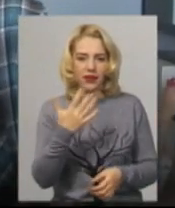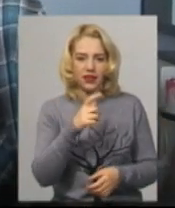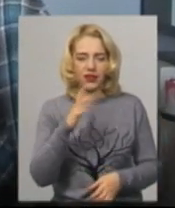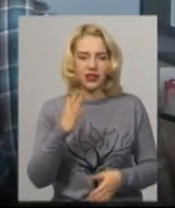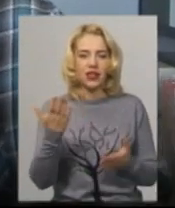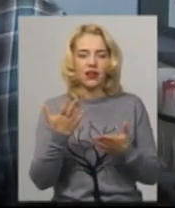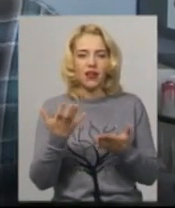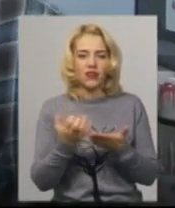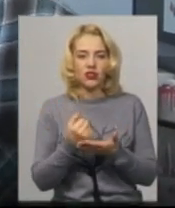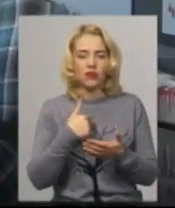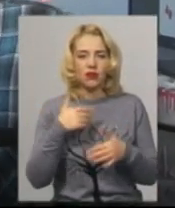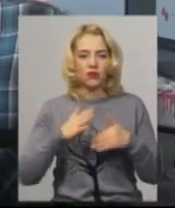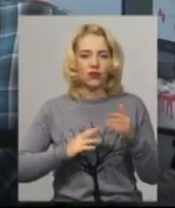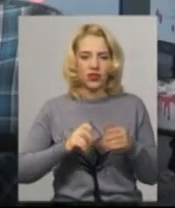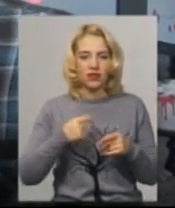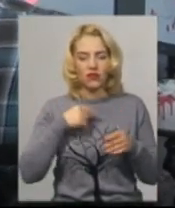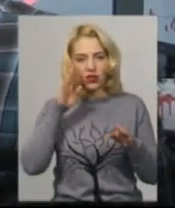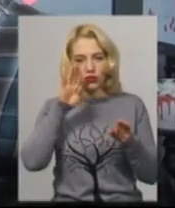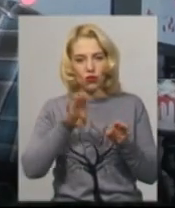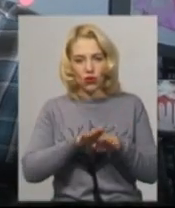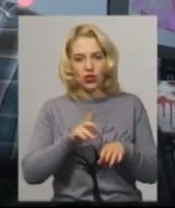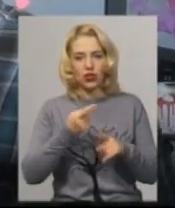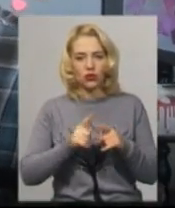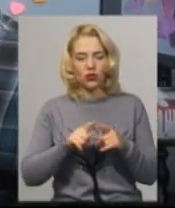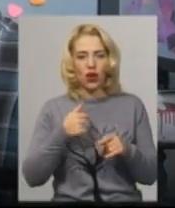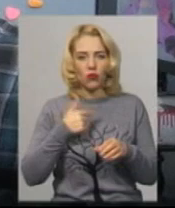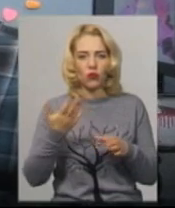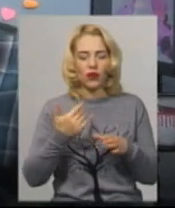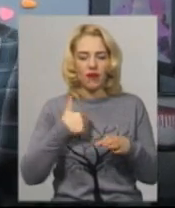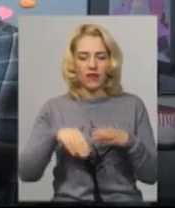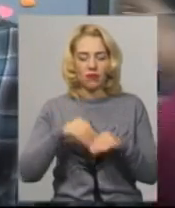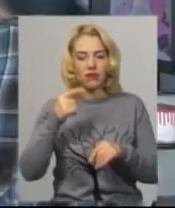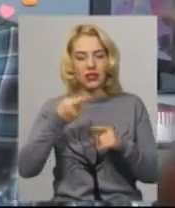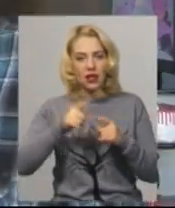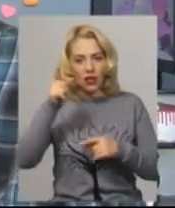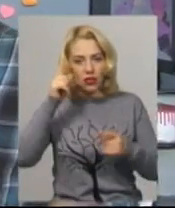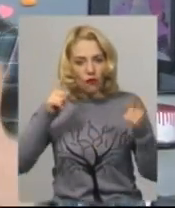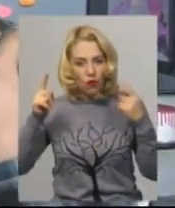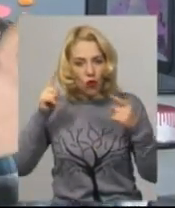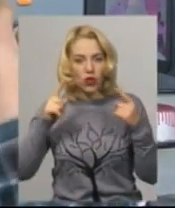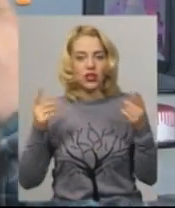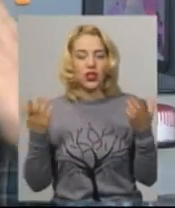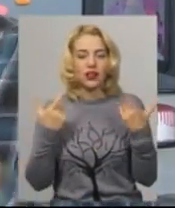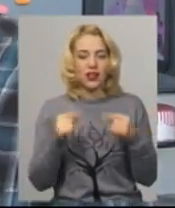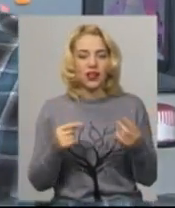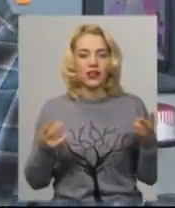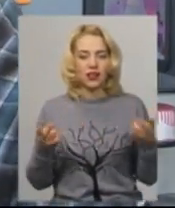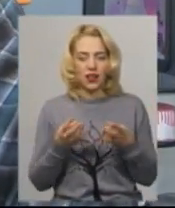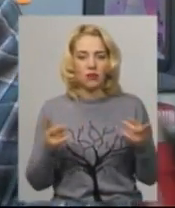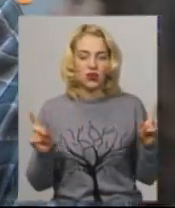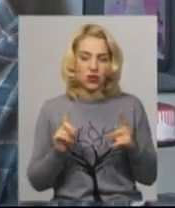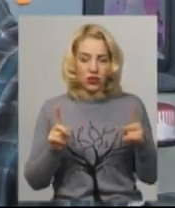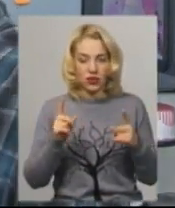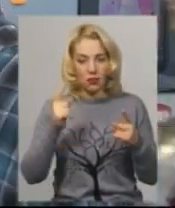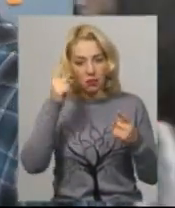професія, вона схожа на ту, яку я вибрав. Це творча, де треба щось